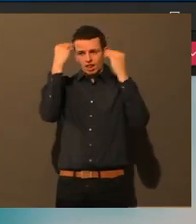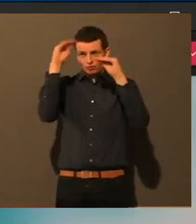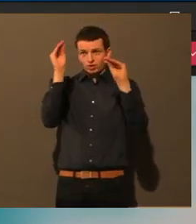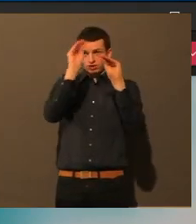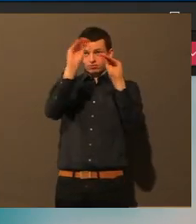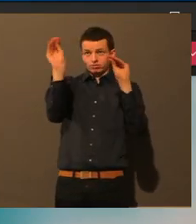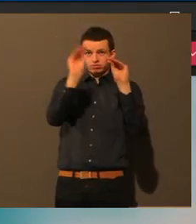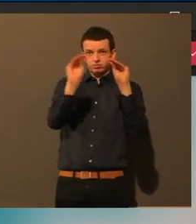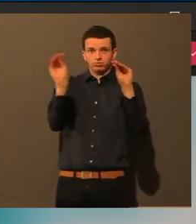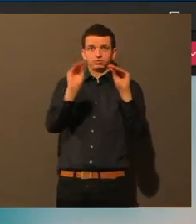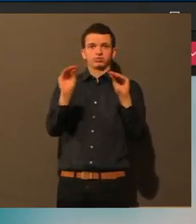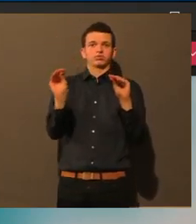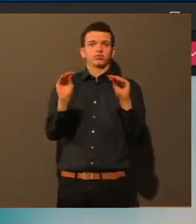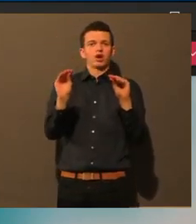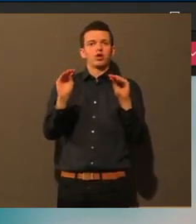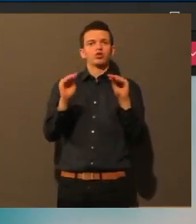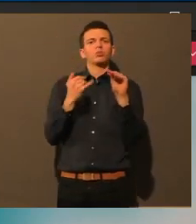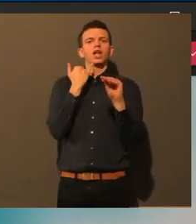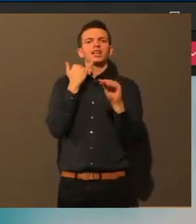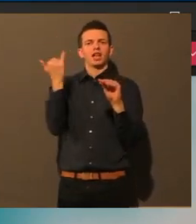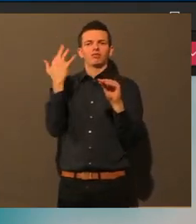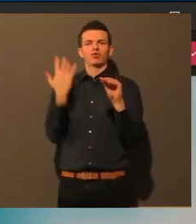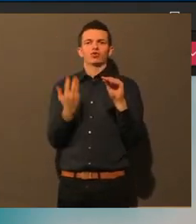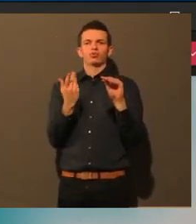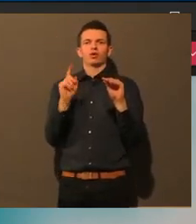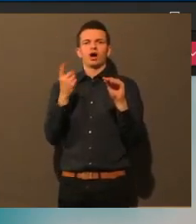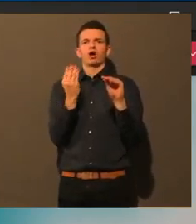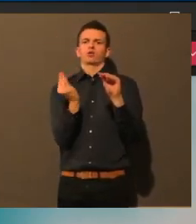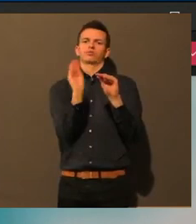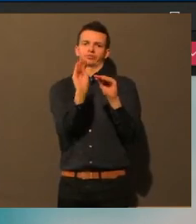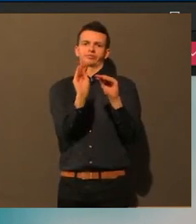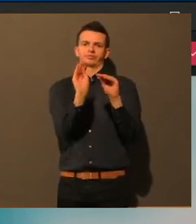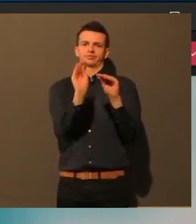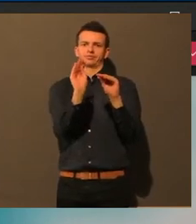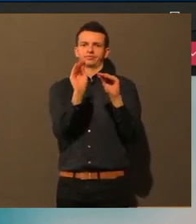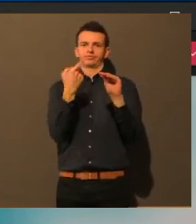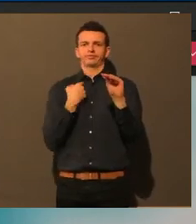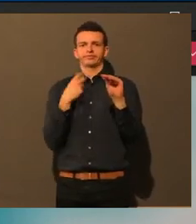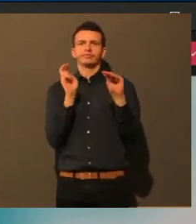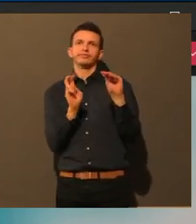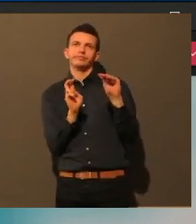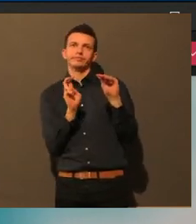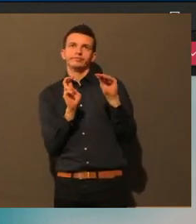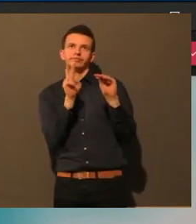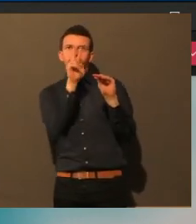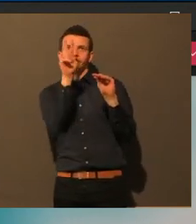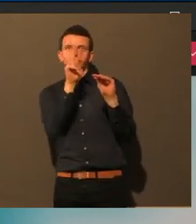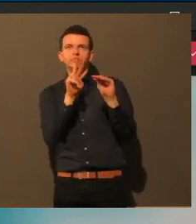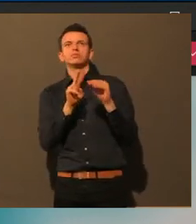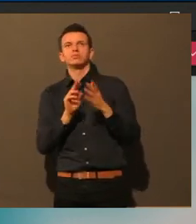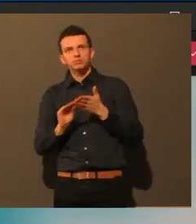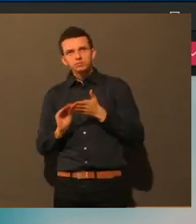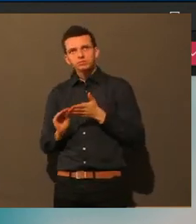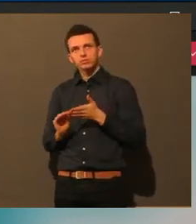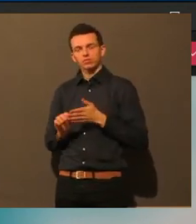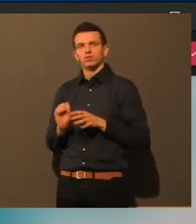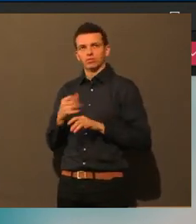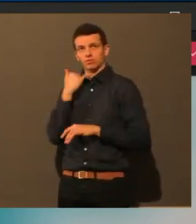ist, was diese Angebote angeht. Und dann habe ich noch eine, die Frau Russo hat ja eben auch